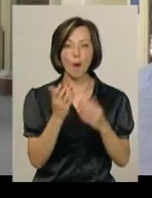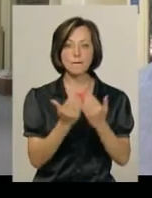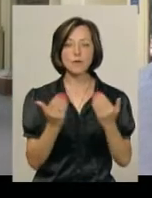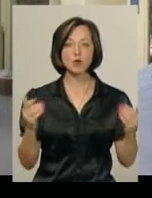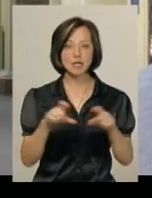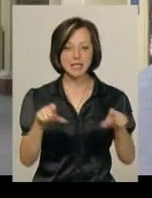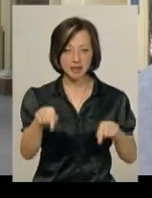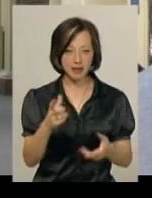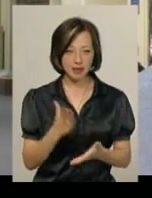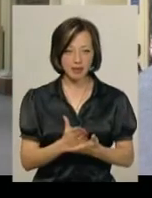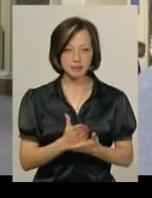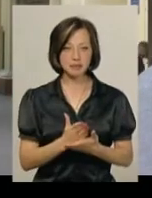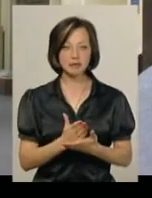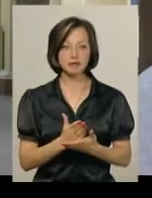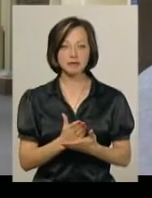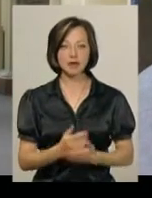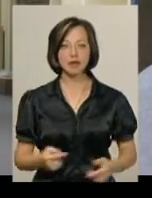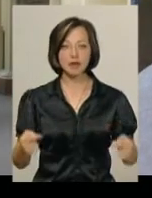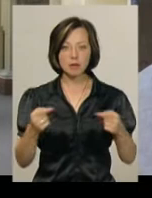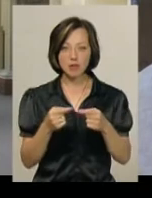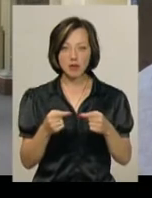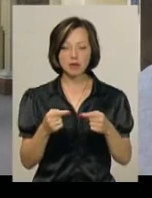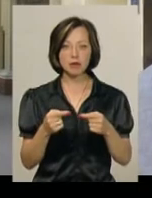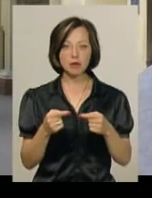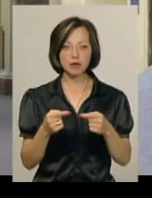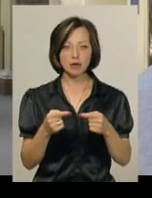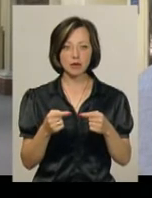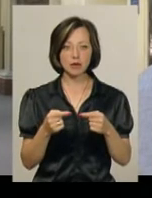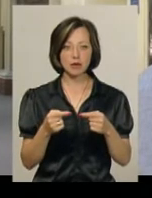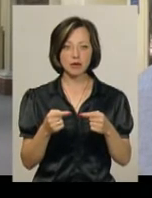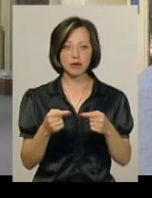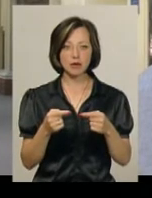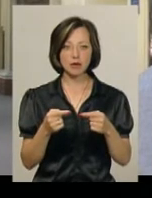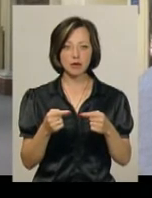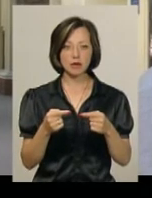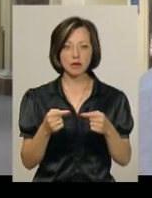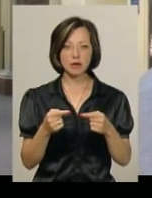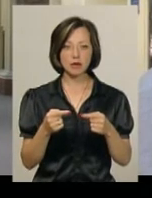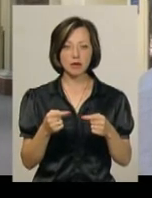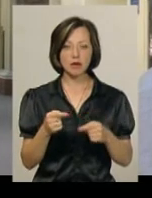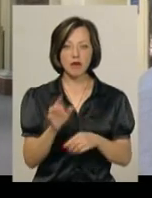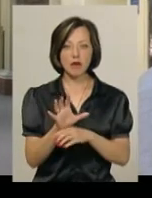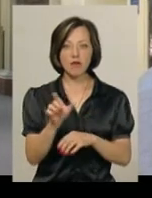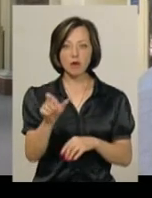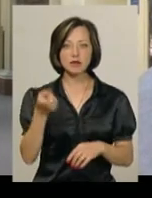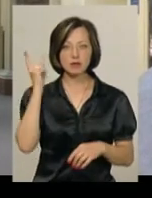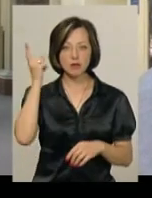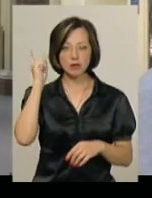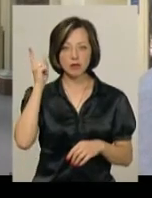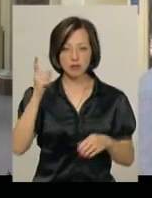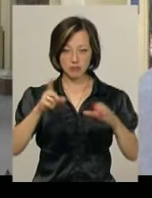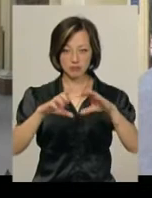безпосередньо фотограф зі старовинним